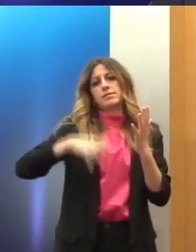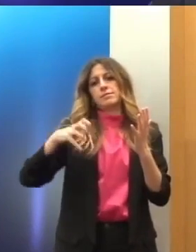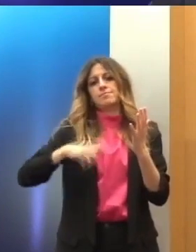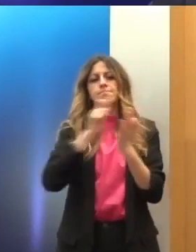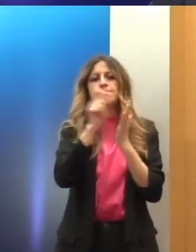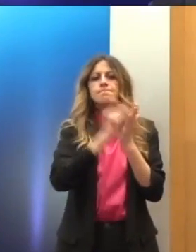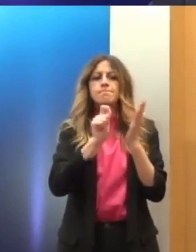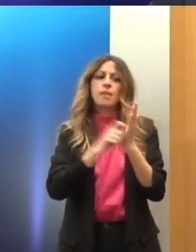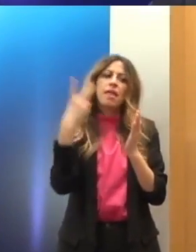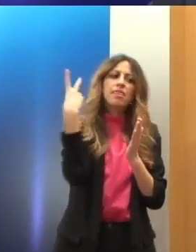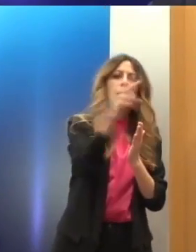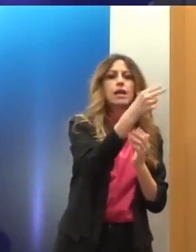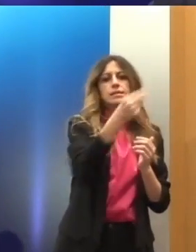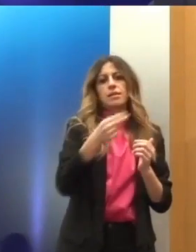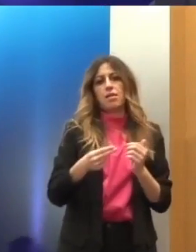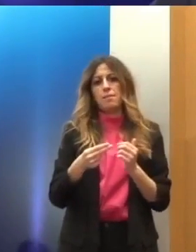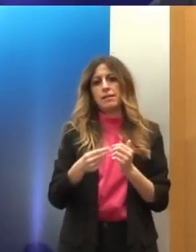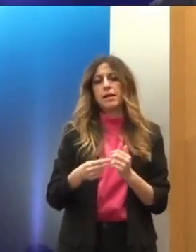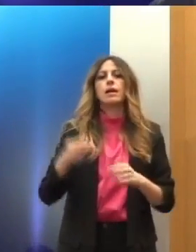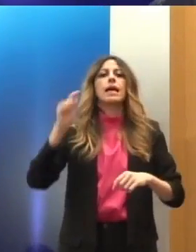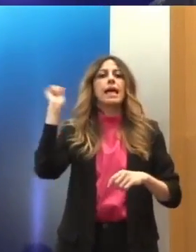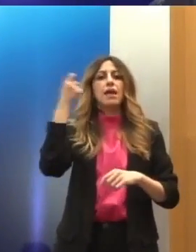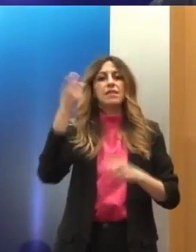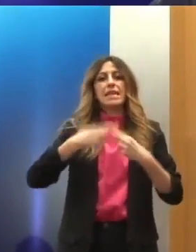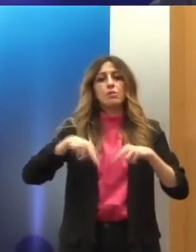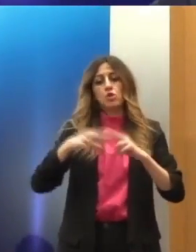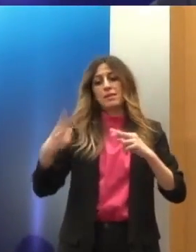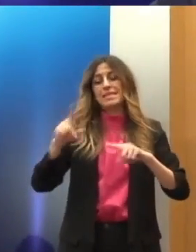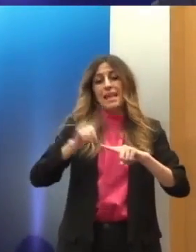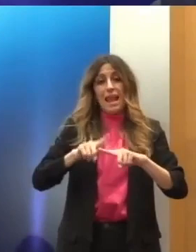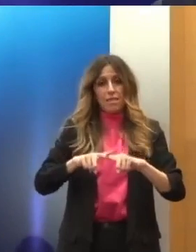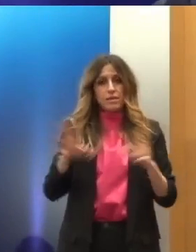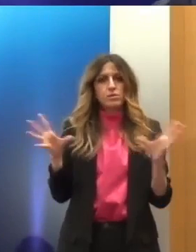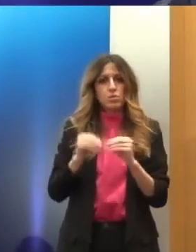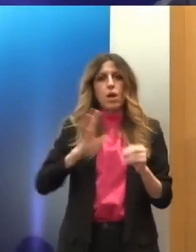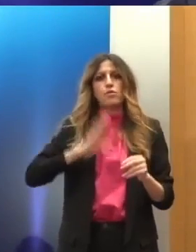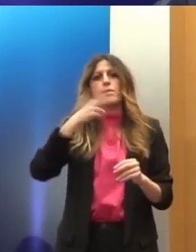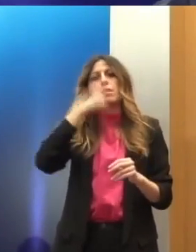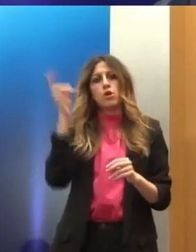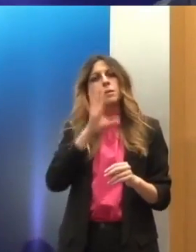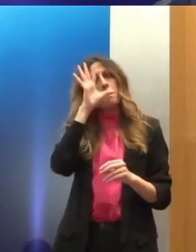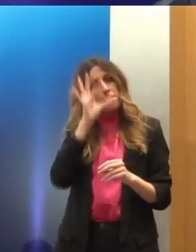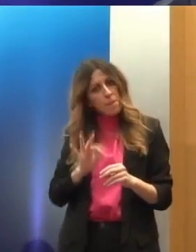Η Ελληνική Εθνική Επιτροπή Ανθρωπίνων Δικαιωμάτων έκανε έτσι μια γραπτή